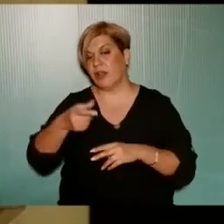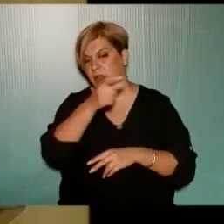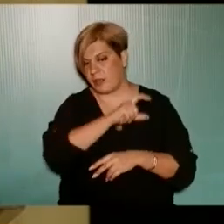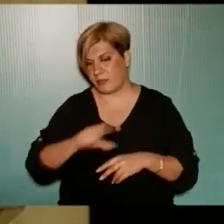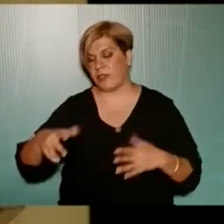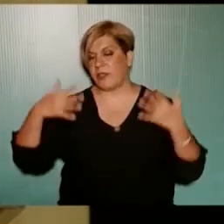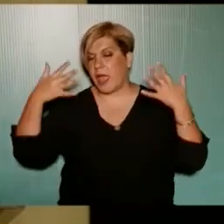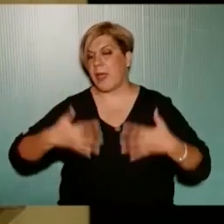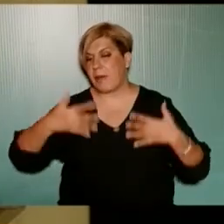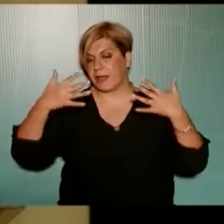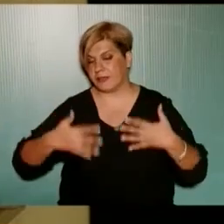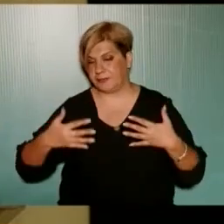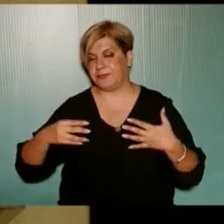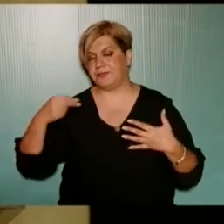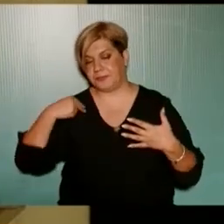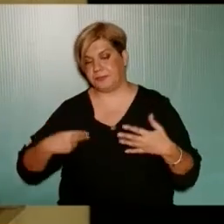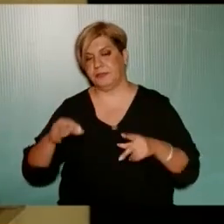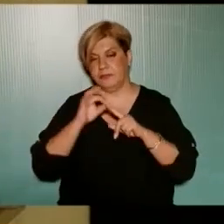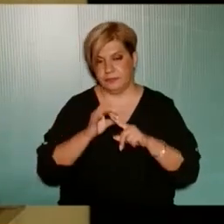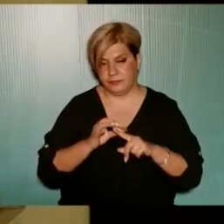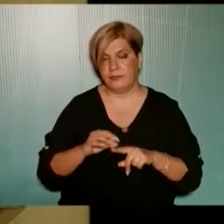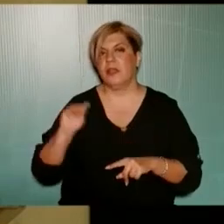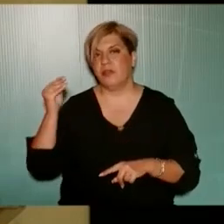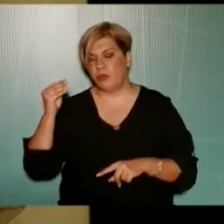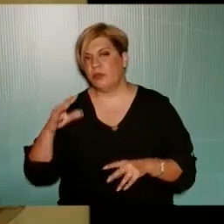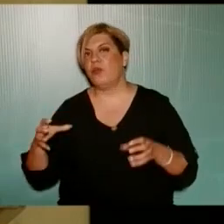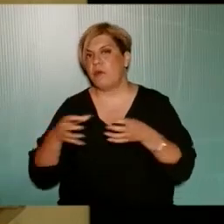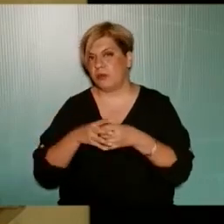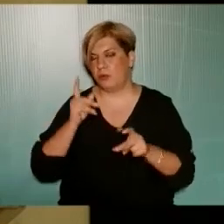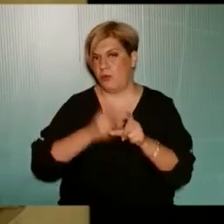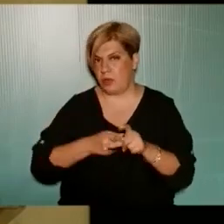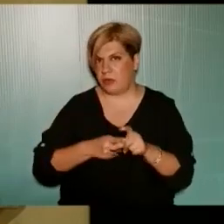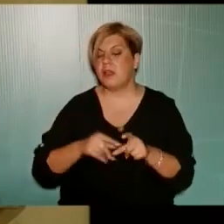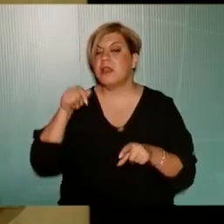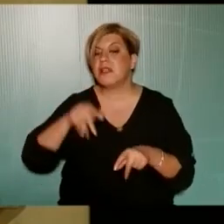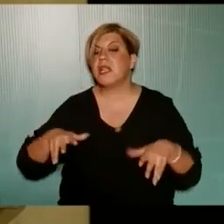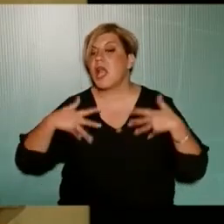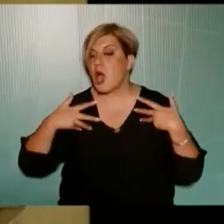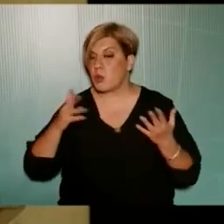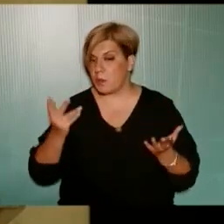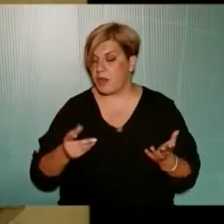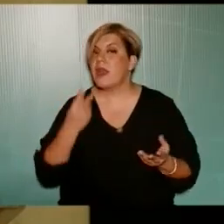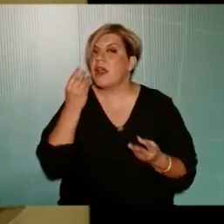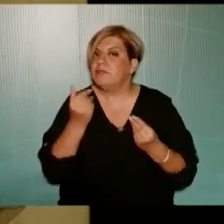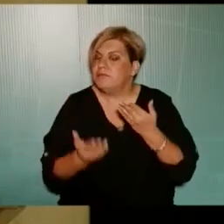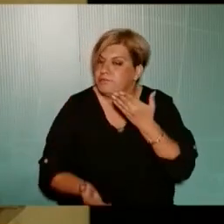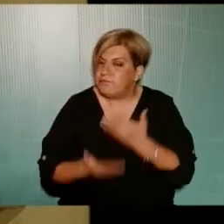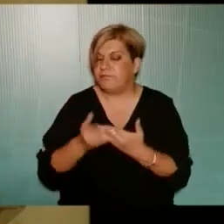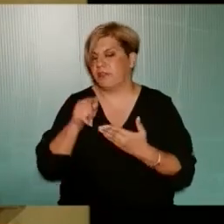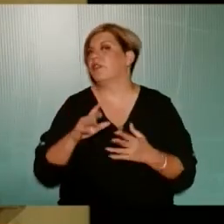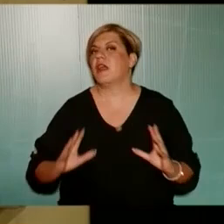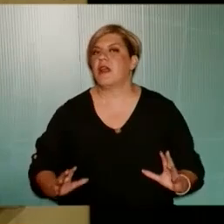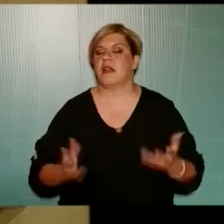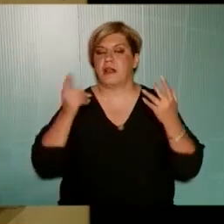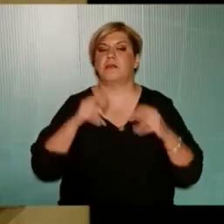βδομάδα δεκαήμερο Και η Δημοτική Σύμβουλη Και ο Βουλευτής του Κόμματός μας Είμαστε χαρούμενοι που βάλαμε ένα λιθαράκι Σε αυτές τις κινητοποιήσεις